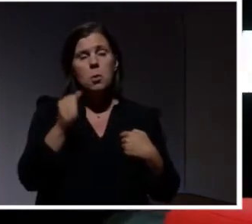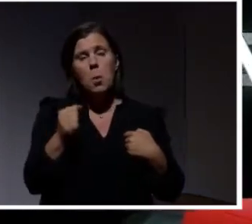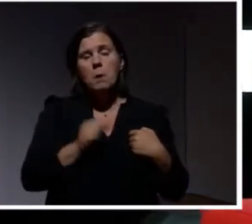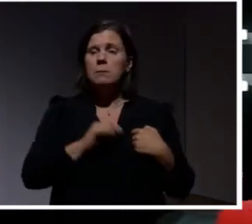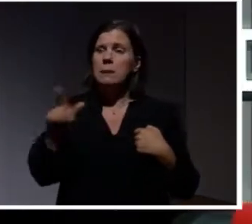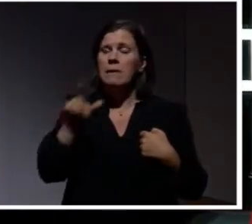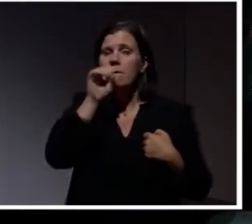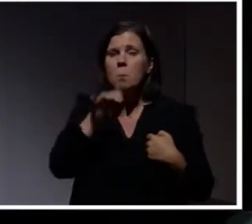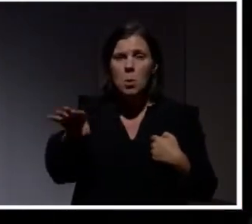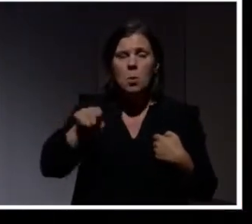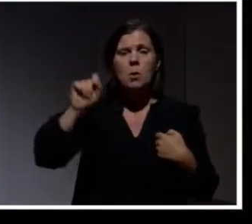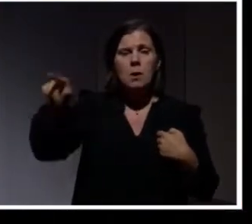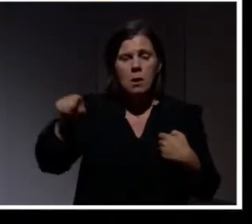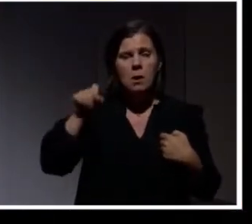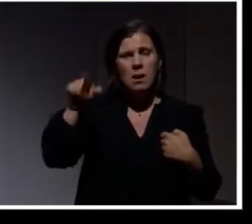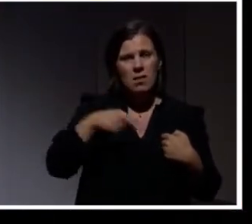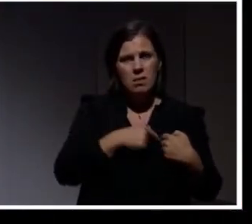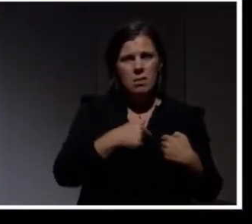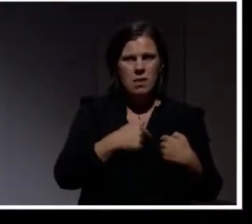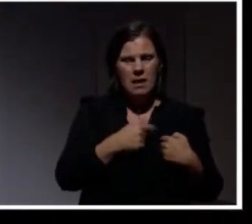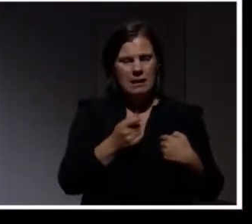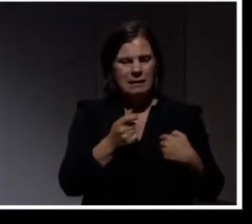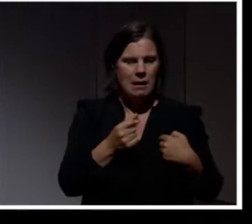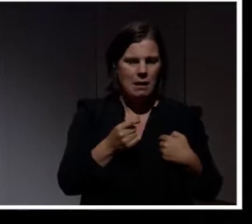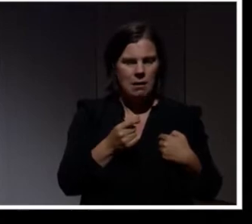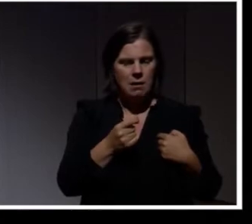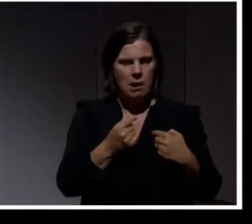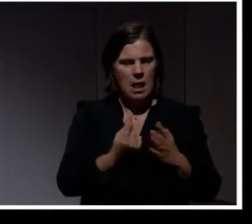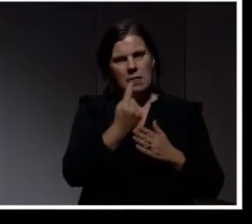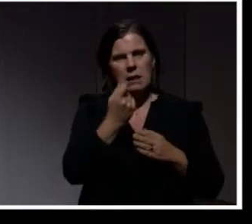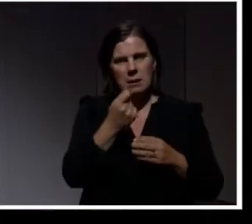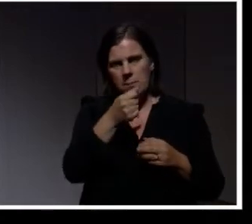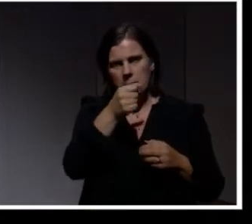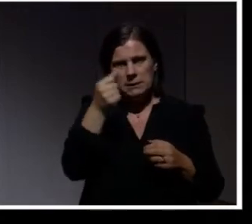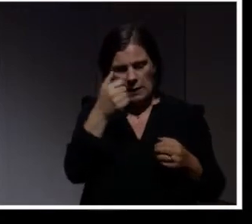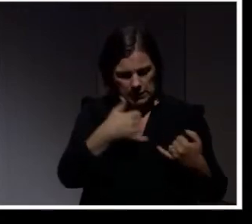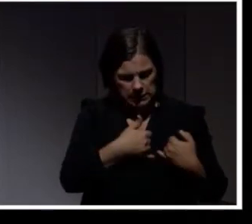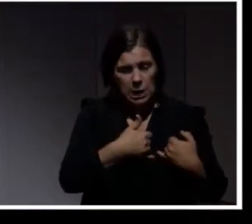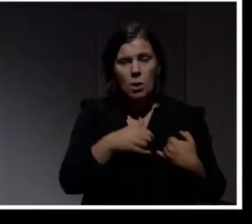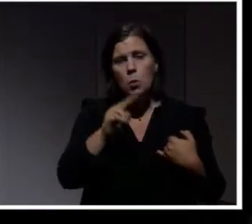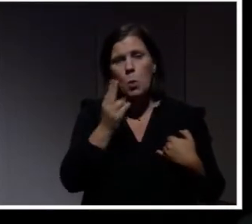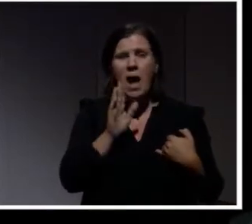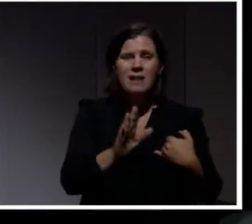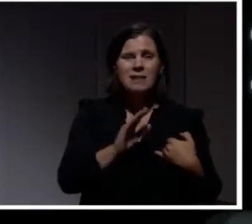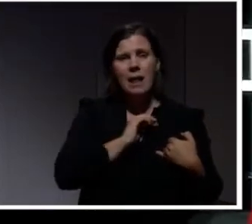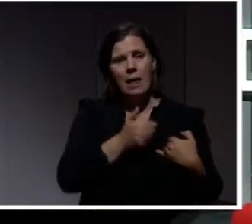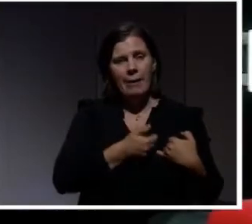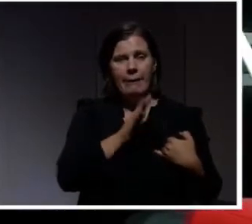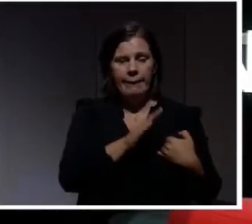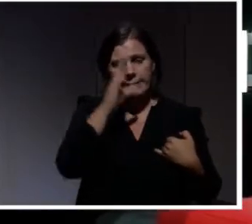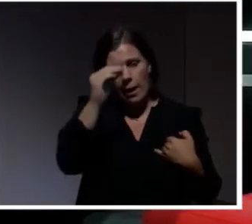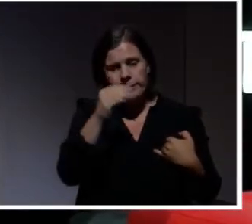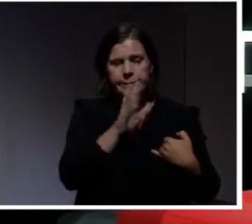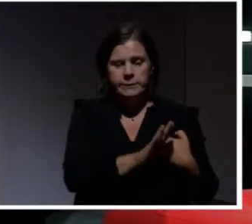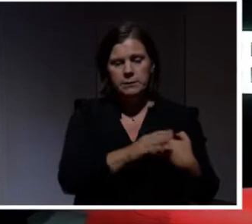bråkade lite. Eller vad de gjorde. Vet du vad jag Hennes och hans hjärtfrekvens gick